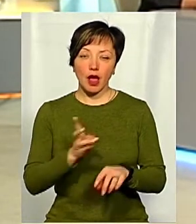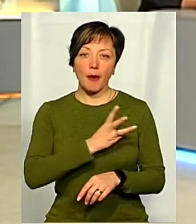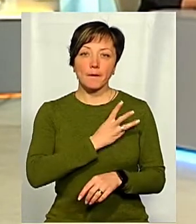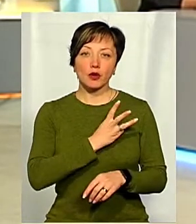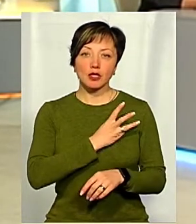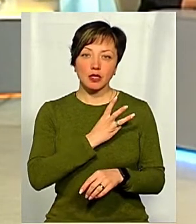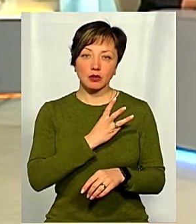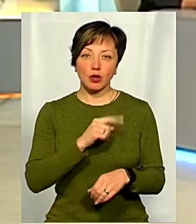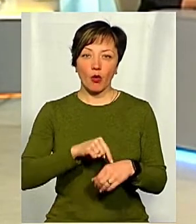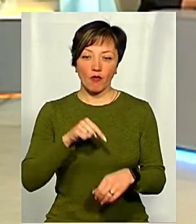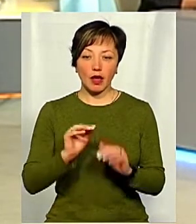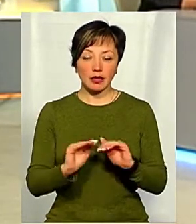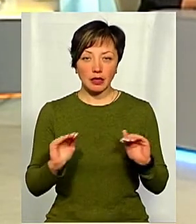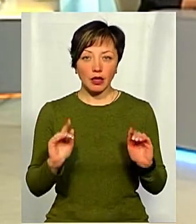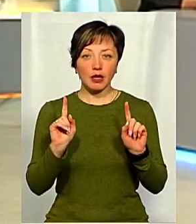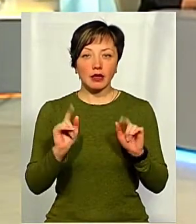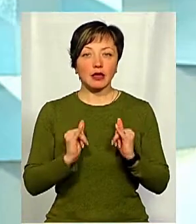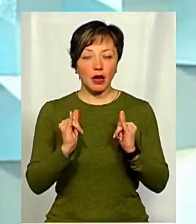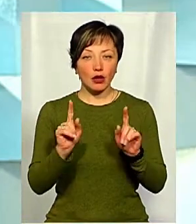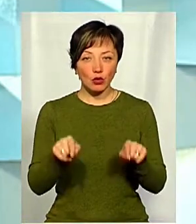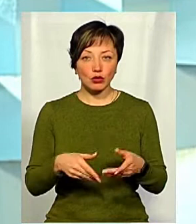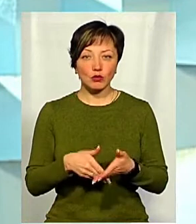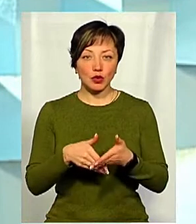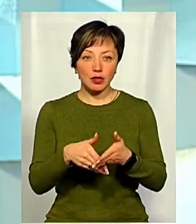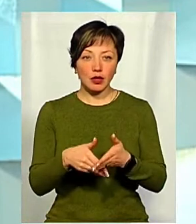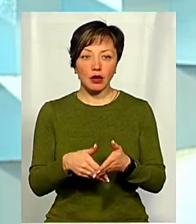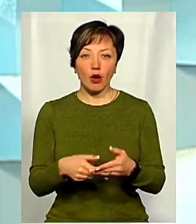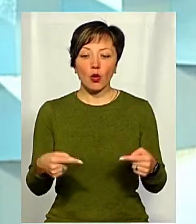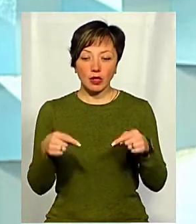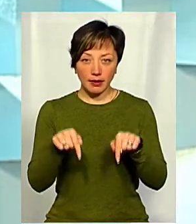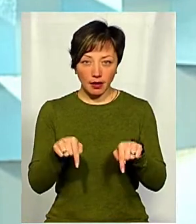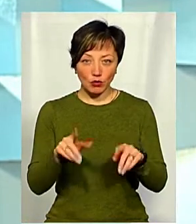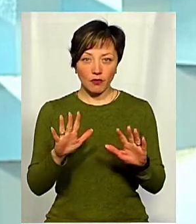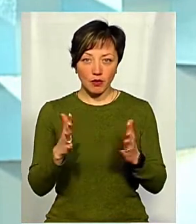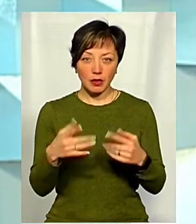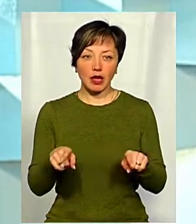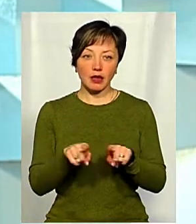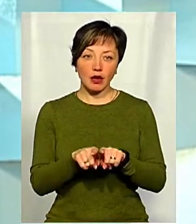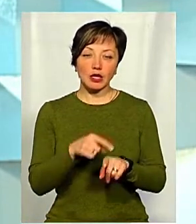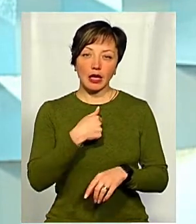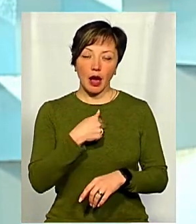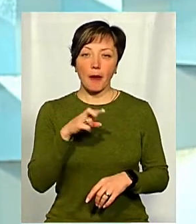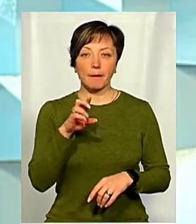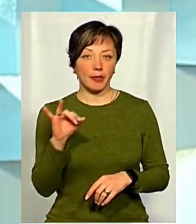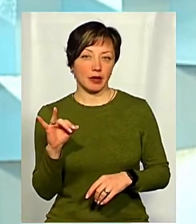емоційного реагування дітей, для того, щоб дійсно допомогти в конкретному випадку. А також я би